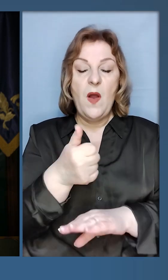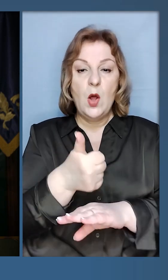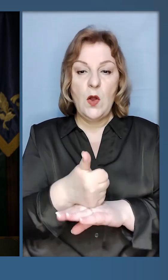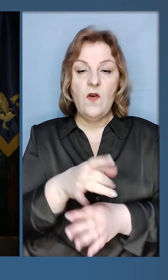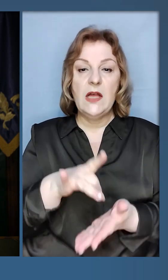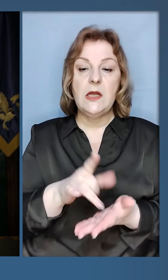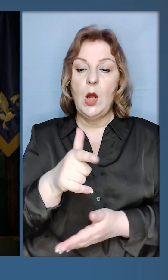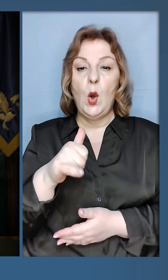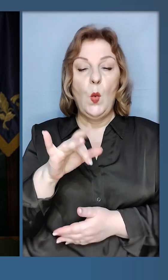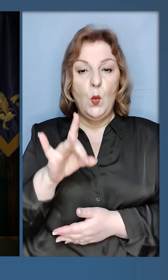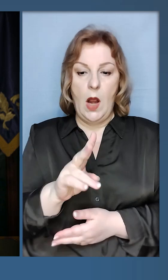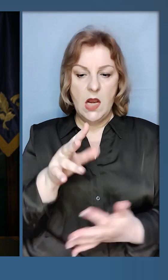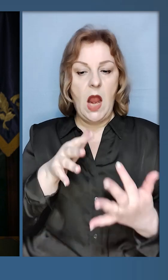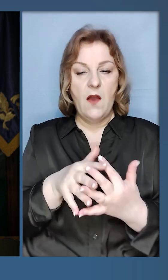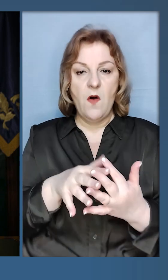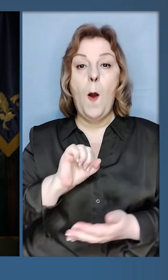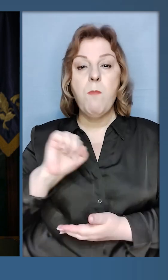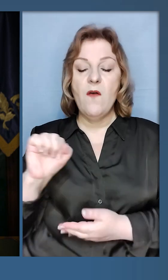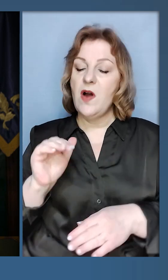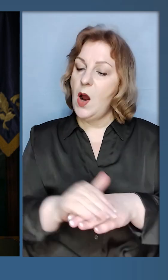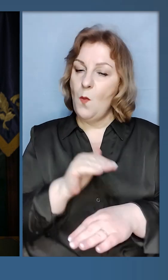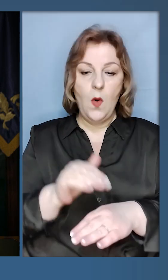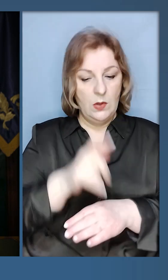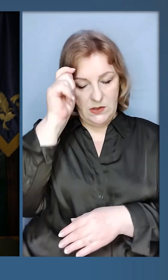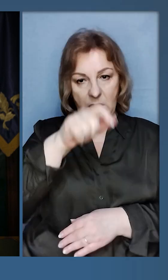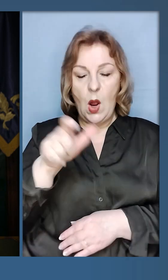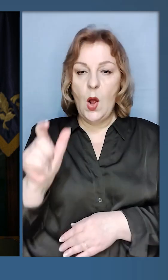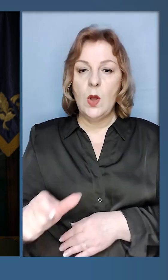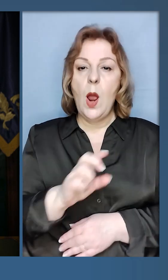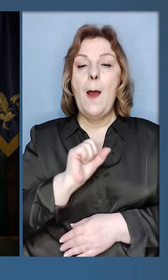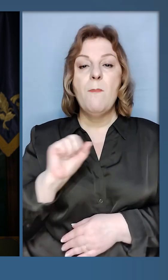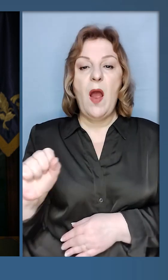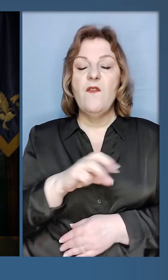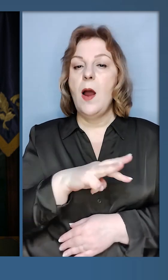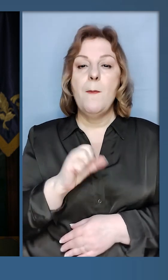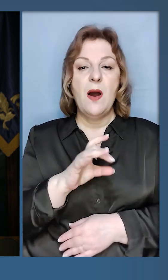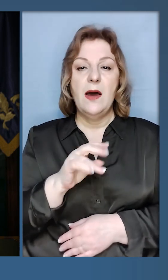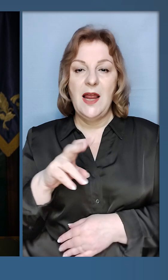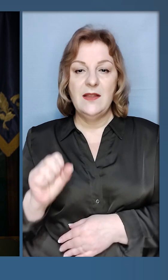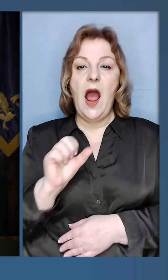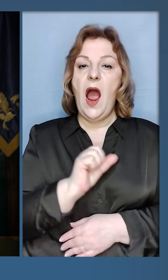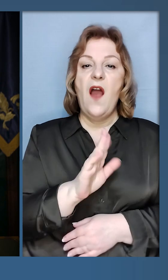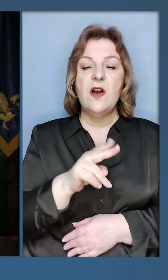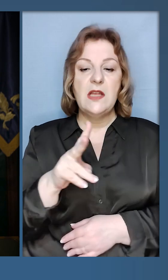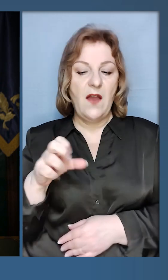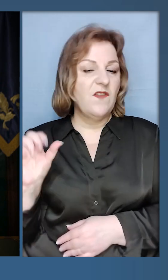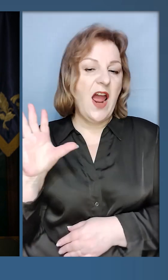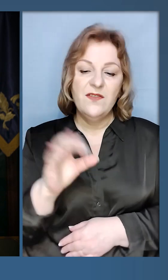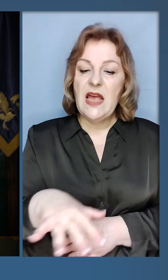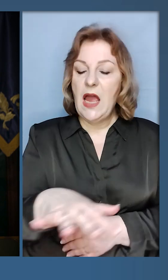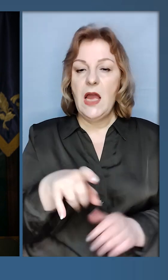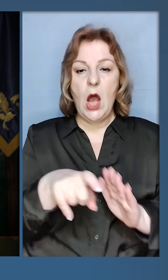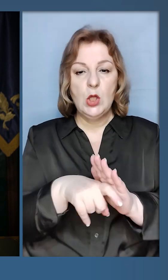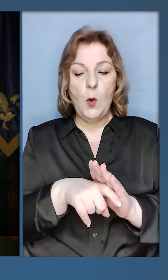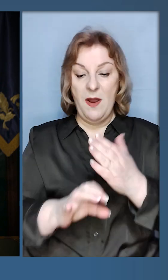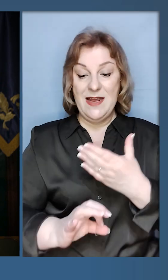підрозділу спеціального призначення першого головного центру «ГУР», які воюють в Бахмуті. Молодці хлопці, Бахмут і Мар'янка,